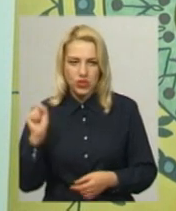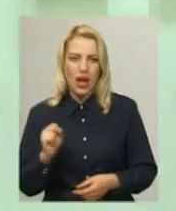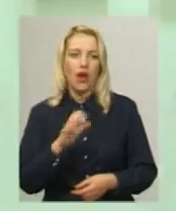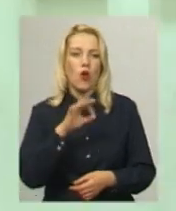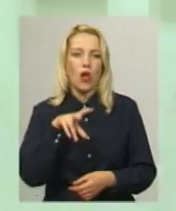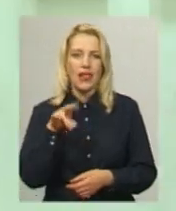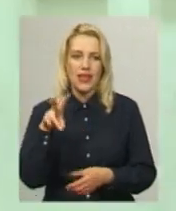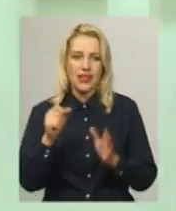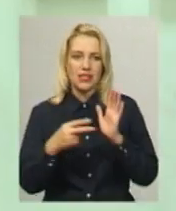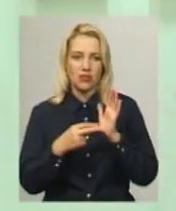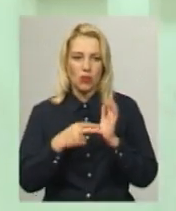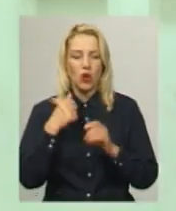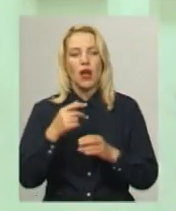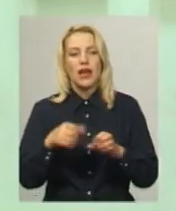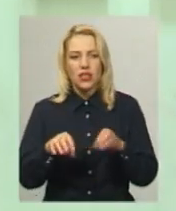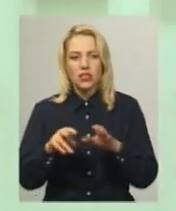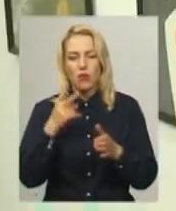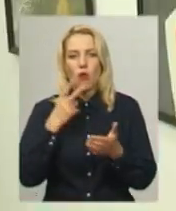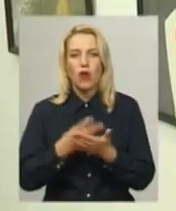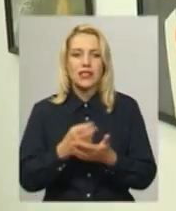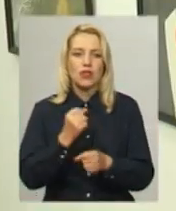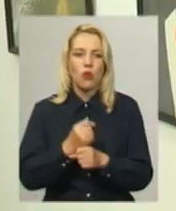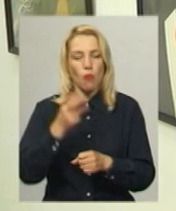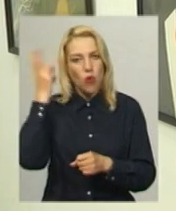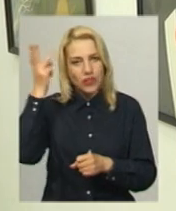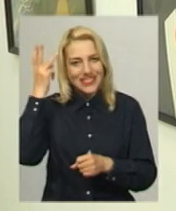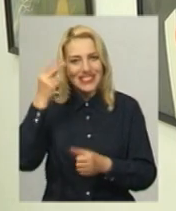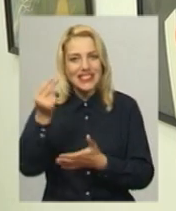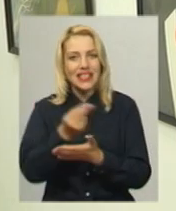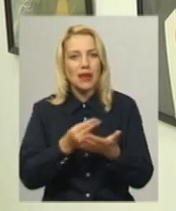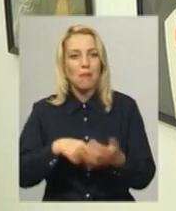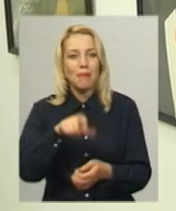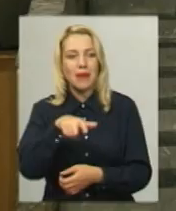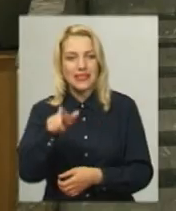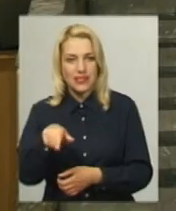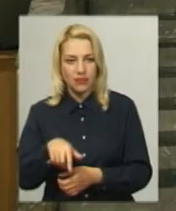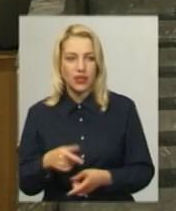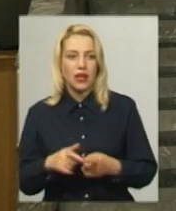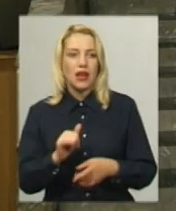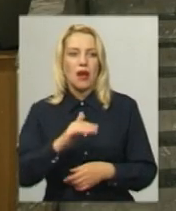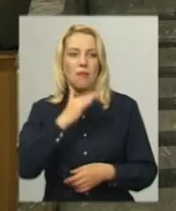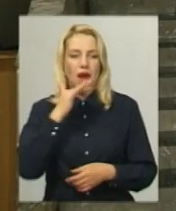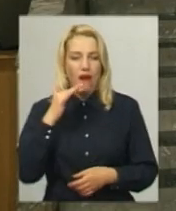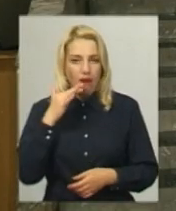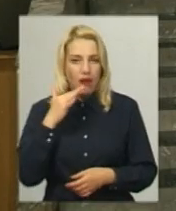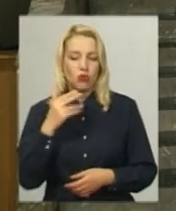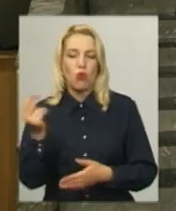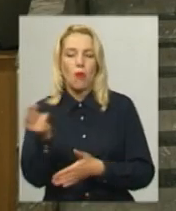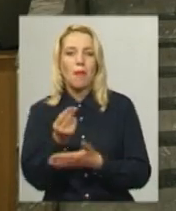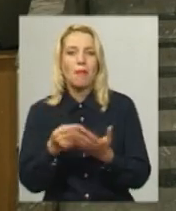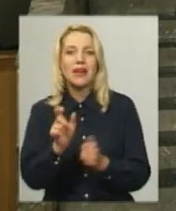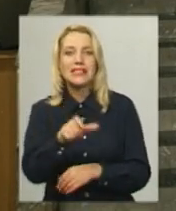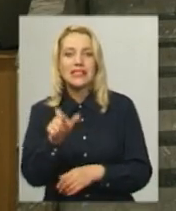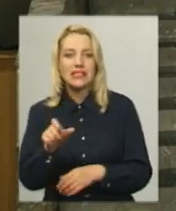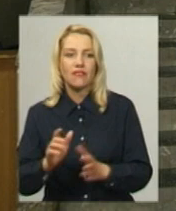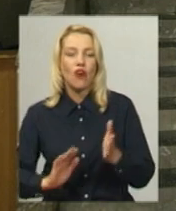їй показати роботи подільських митців. Багато митців було за цей час, виросли з